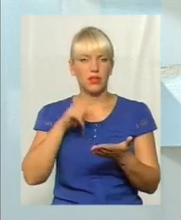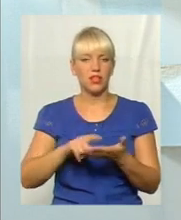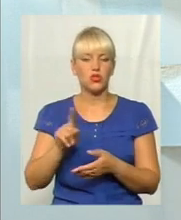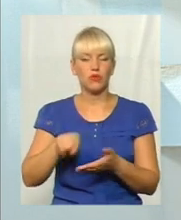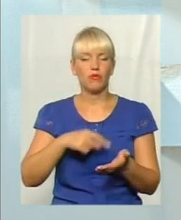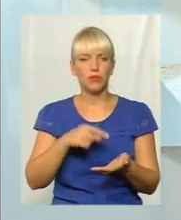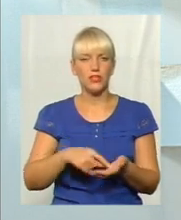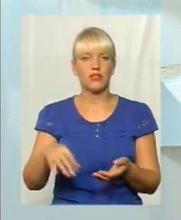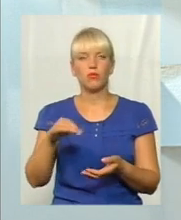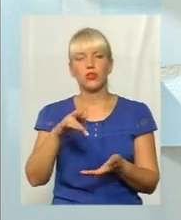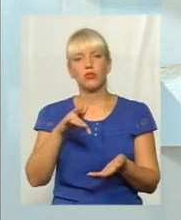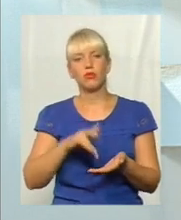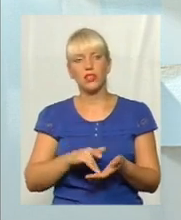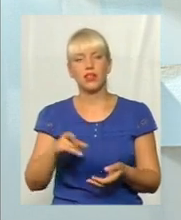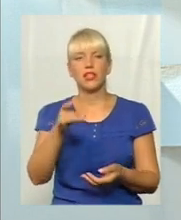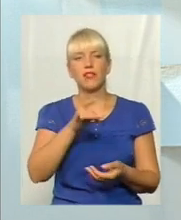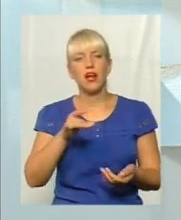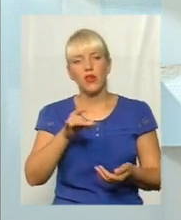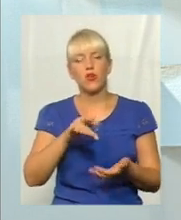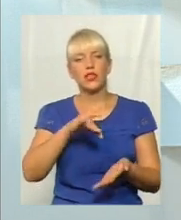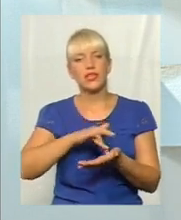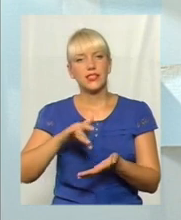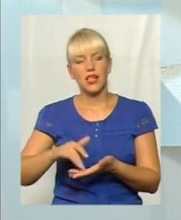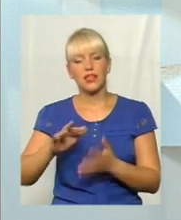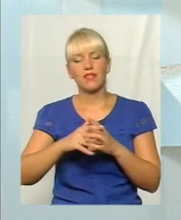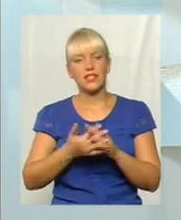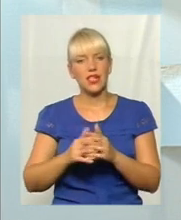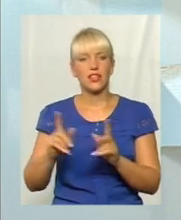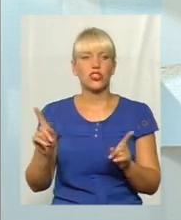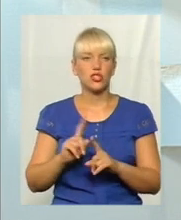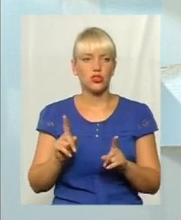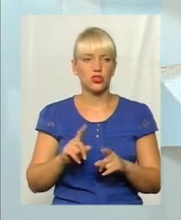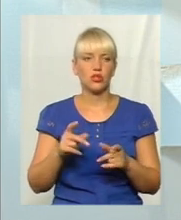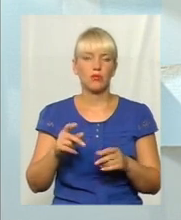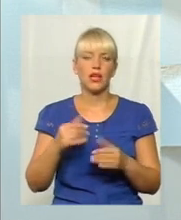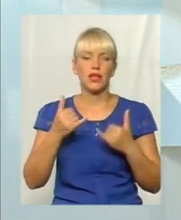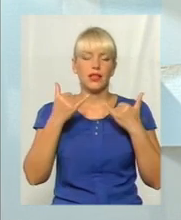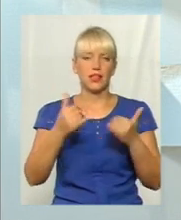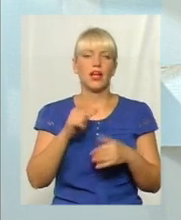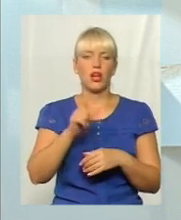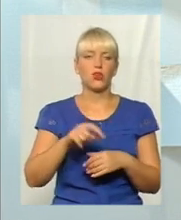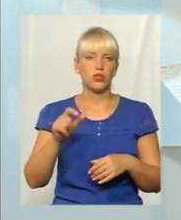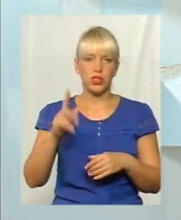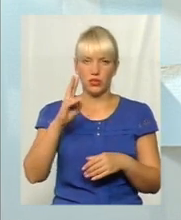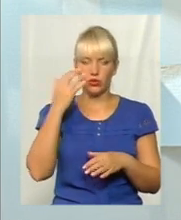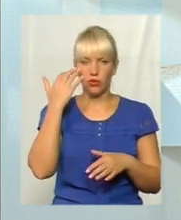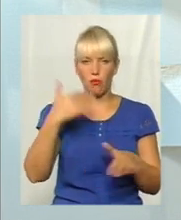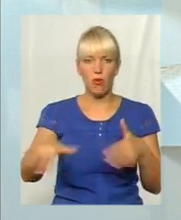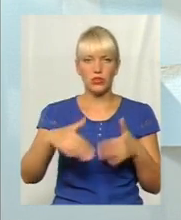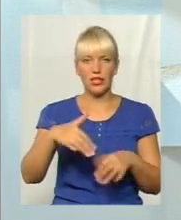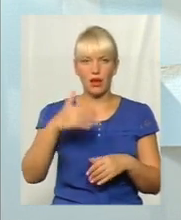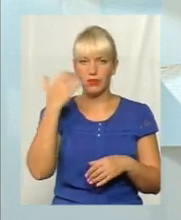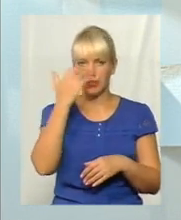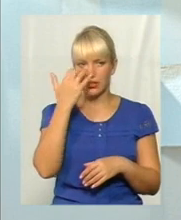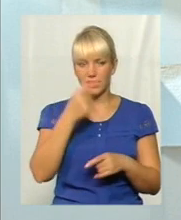центрі, і в районних центрах, і навіть в селах, щоби позначали для людей з пославленим зором, а